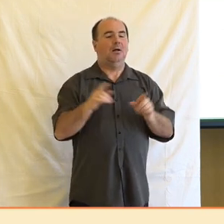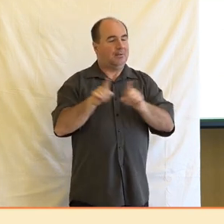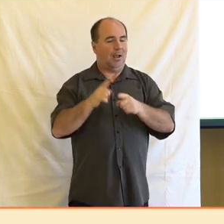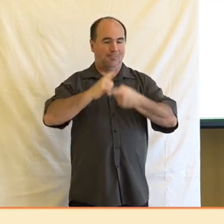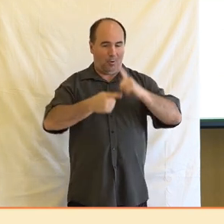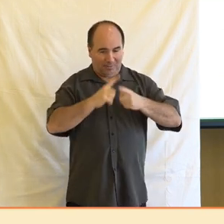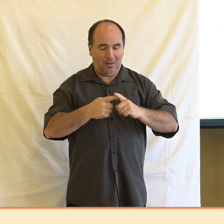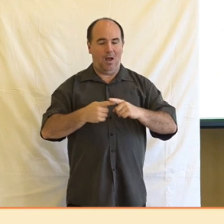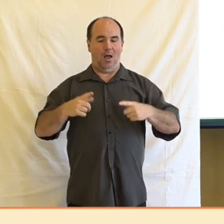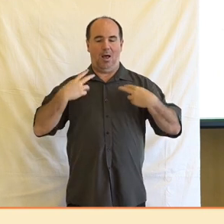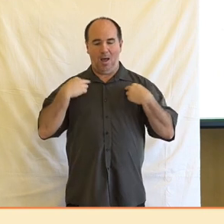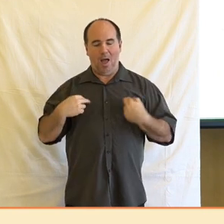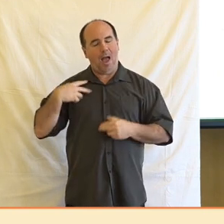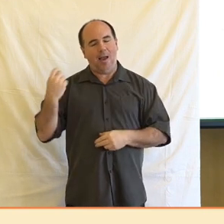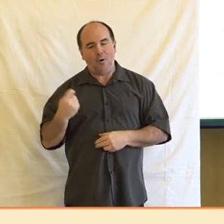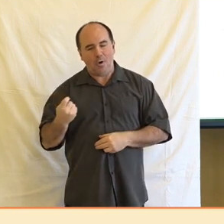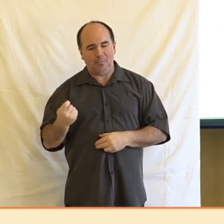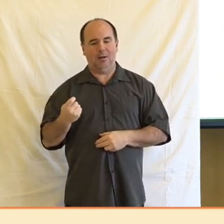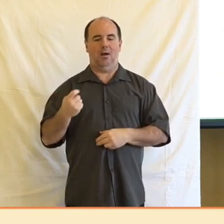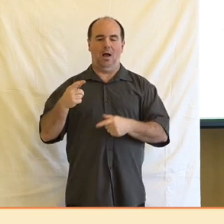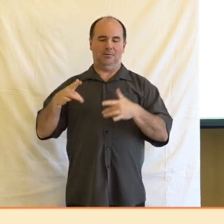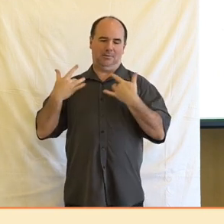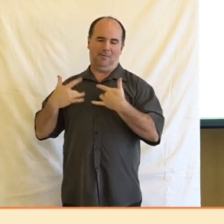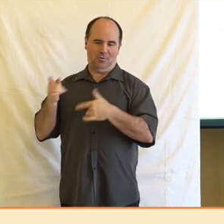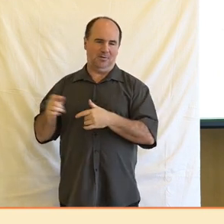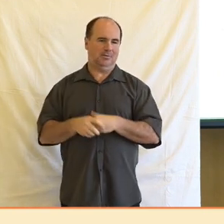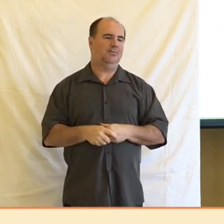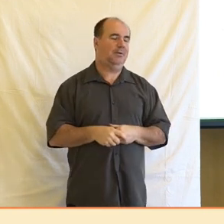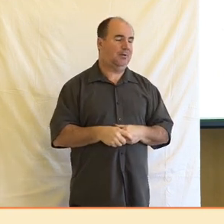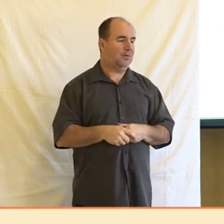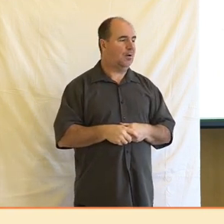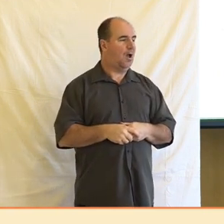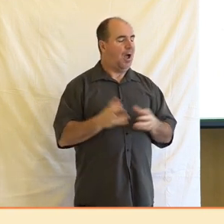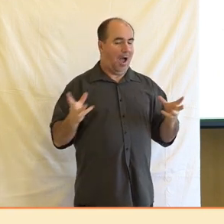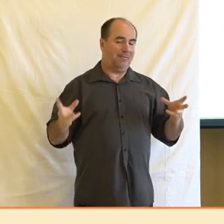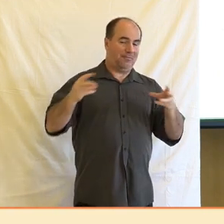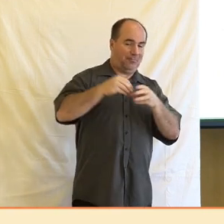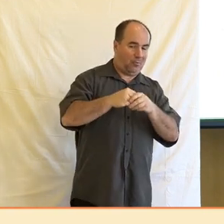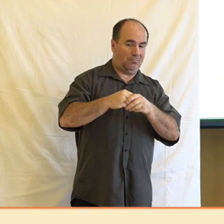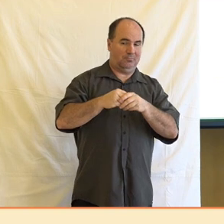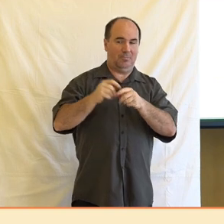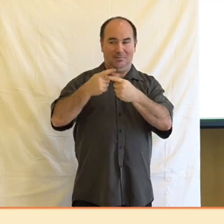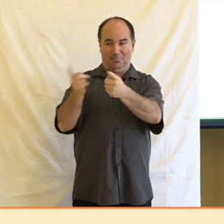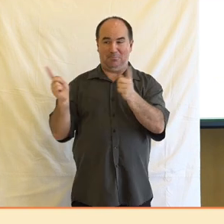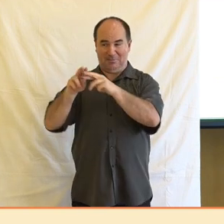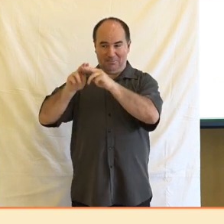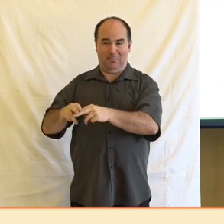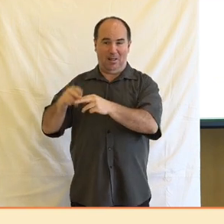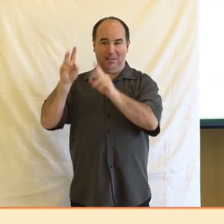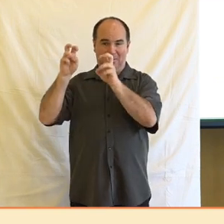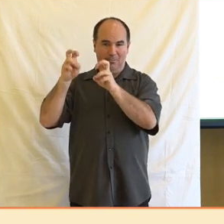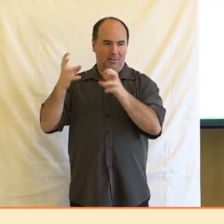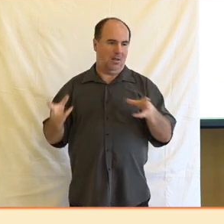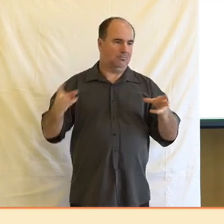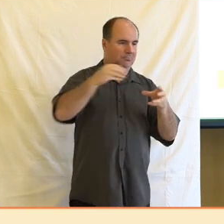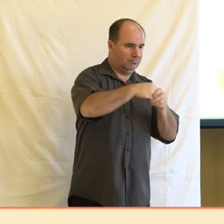ekonomikou a zdravotnictvím a z těch soft témat se mezi pět nejčastěji uváděných dostala kultura.